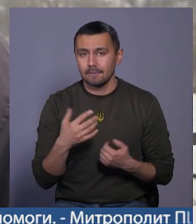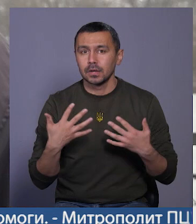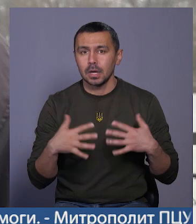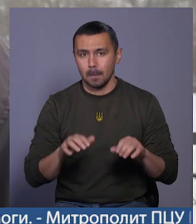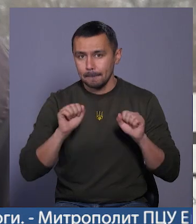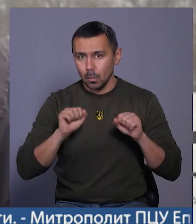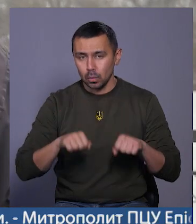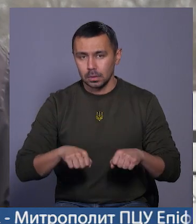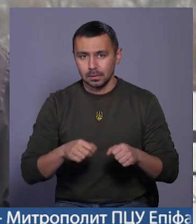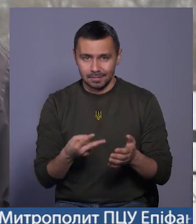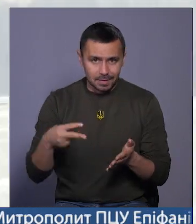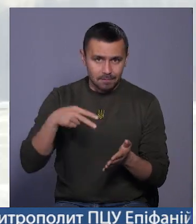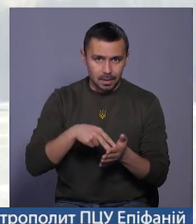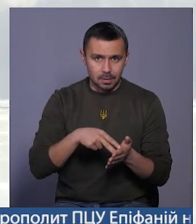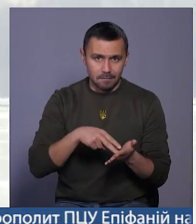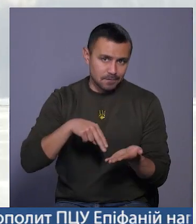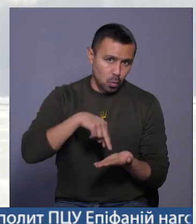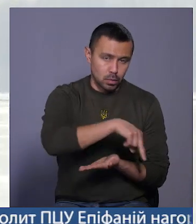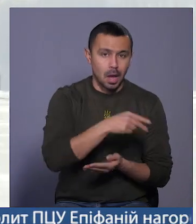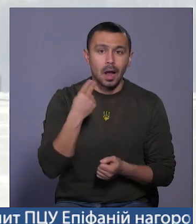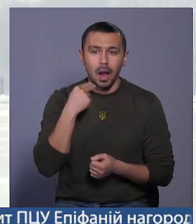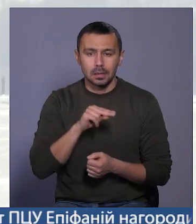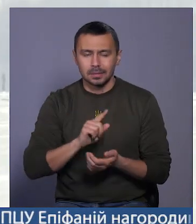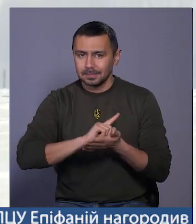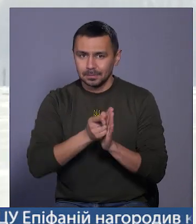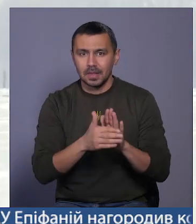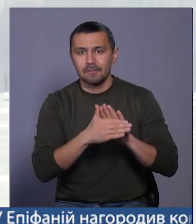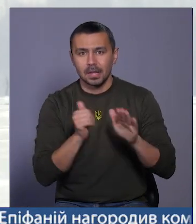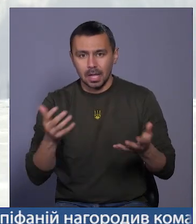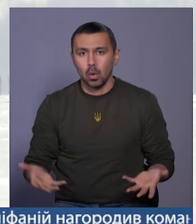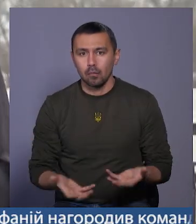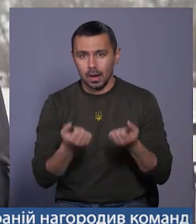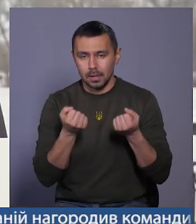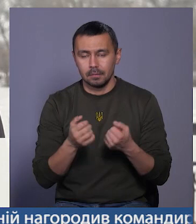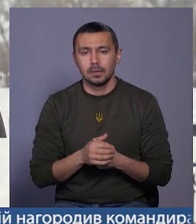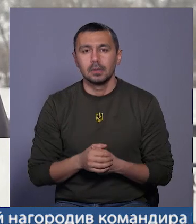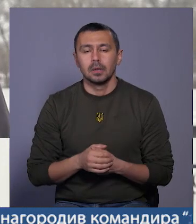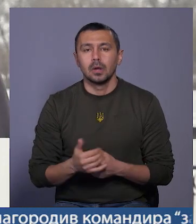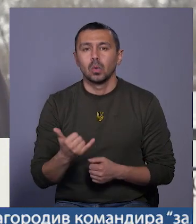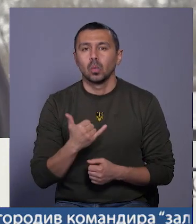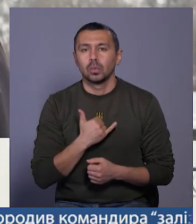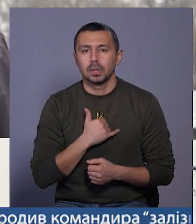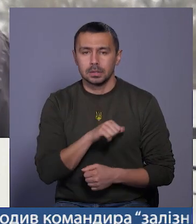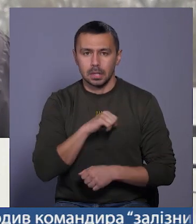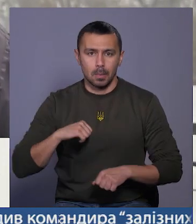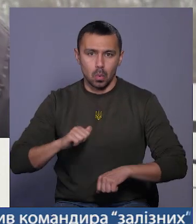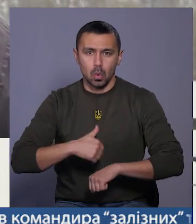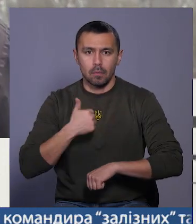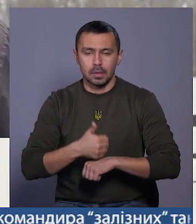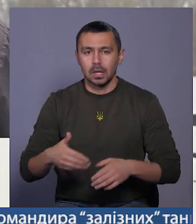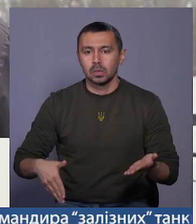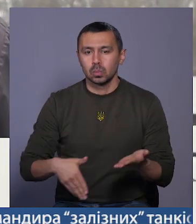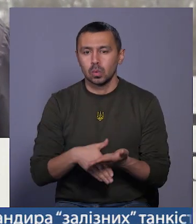можна вставати відходити». Або ж краще – негайно викликати рятувальників. «В нас саме особне спорядження – це